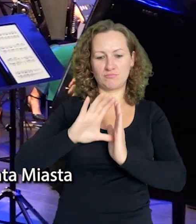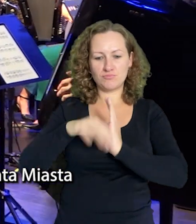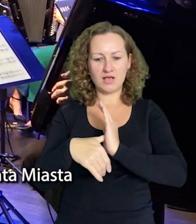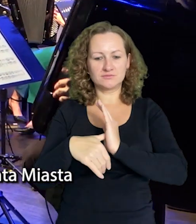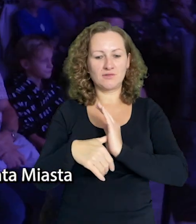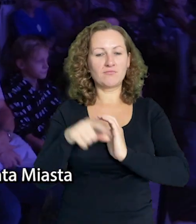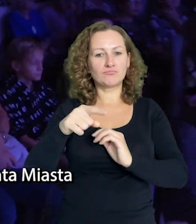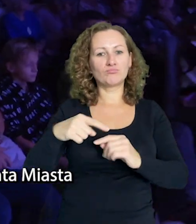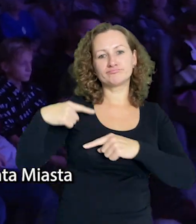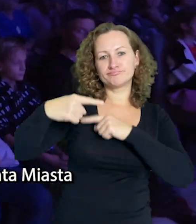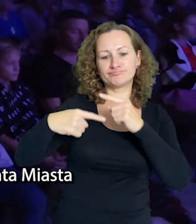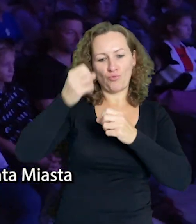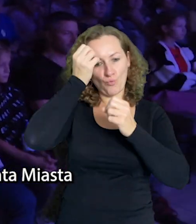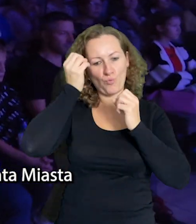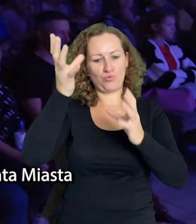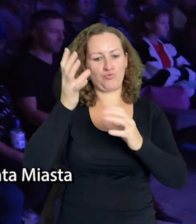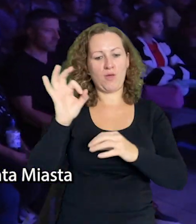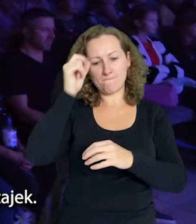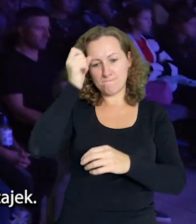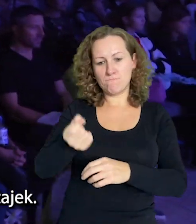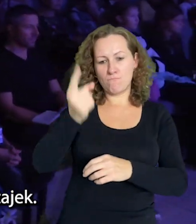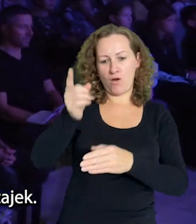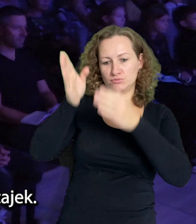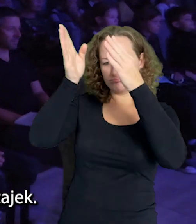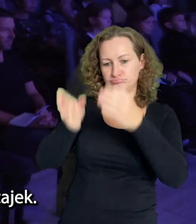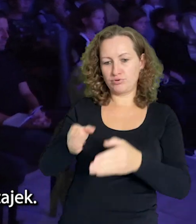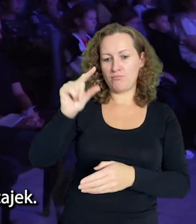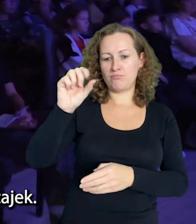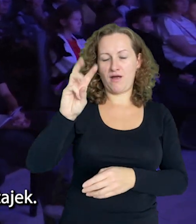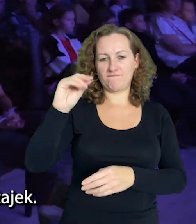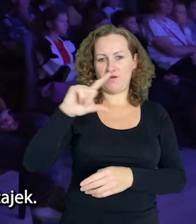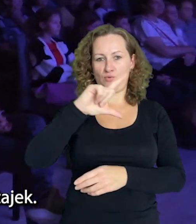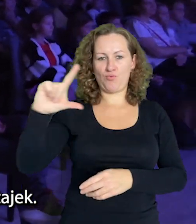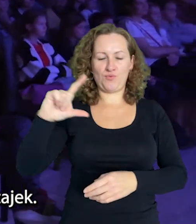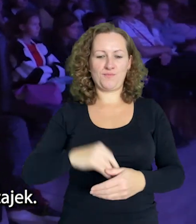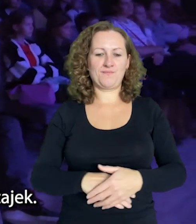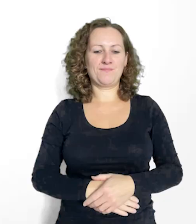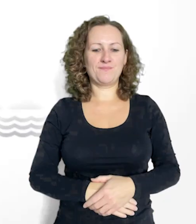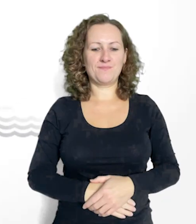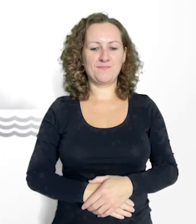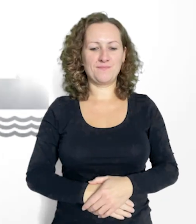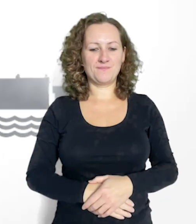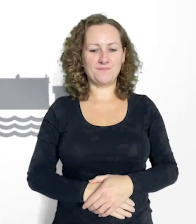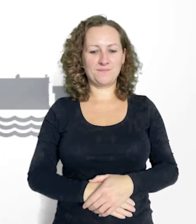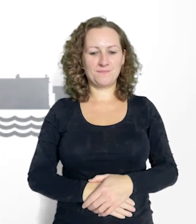stypendium prezydenta miasta Starogard Gdański w dziedzinie kultury. Jego pomysłodawcą jest starogardzianin Paweł Ratajek.